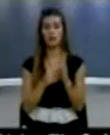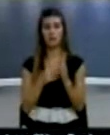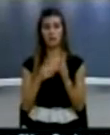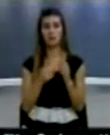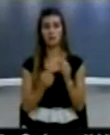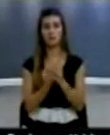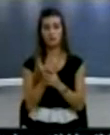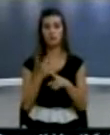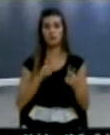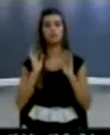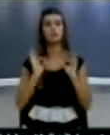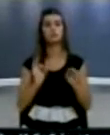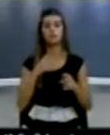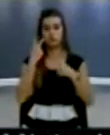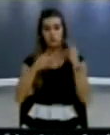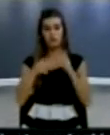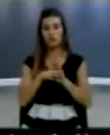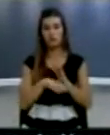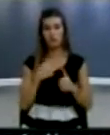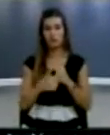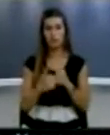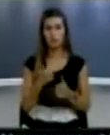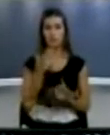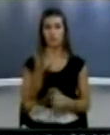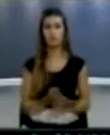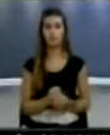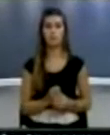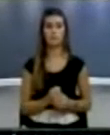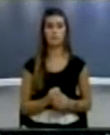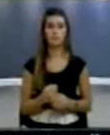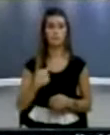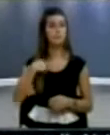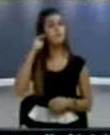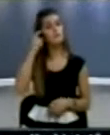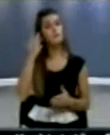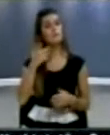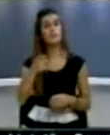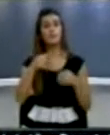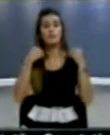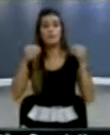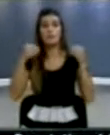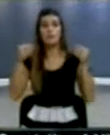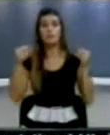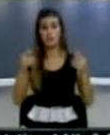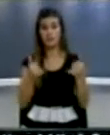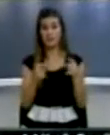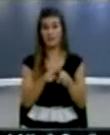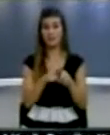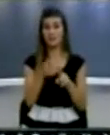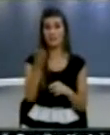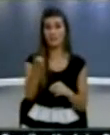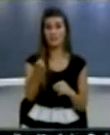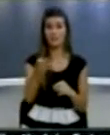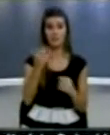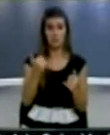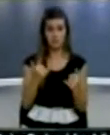strukturat dhe argumentet për denimin e krimet e luftës Kosovë Nuk u falë ndetë Menoj që retoriko shpikrë shkjo kur e ke një